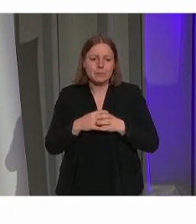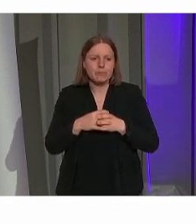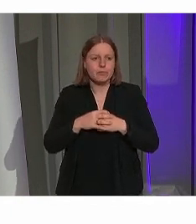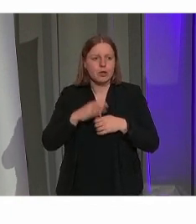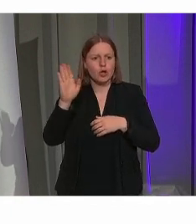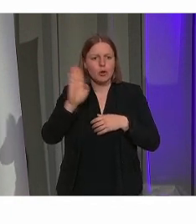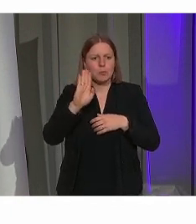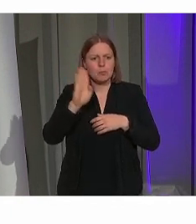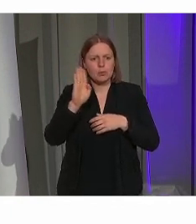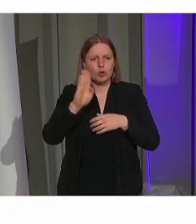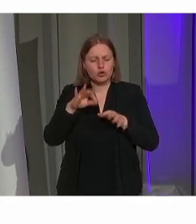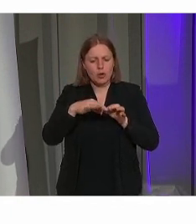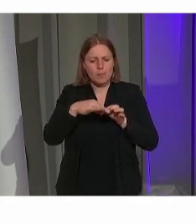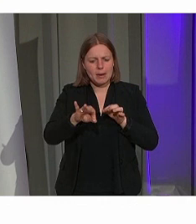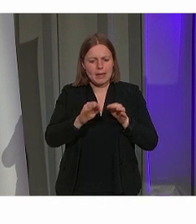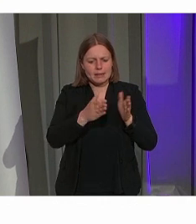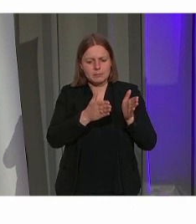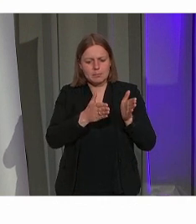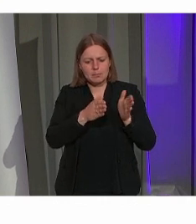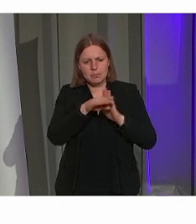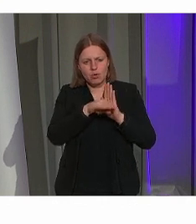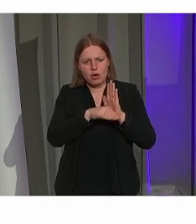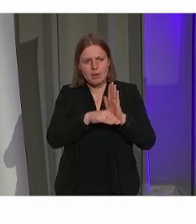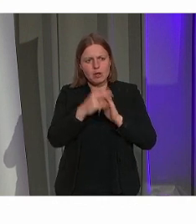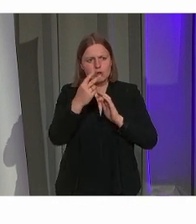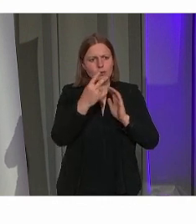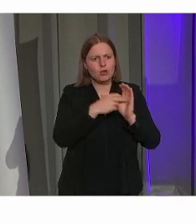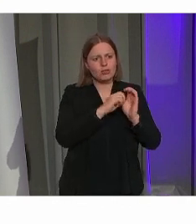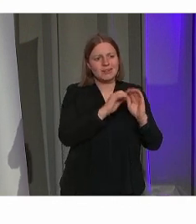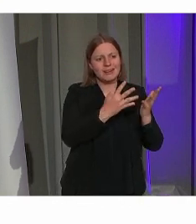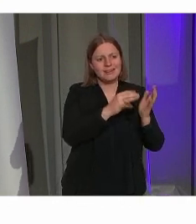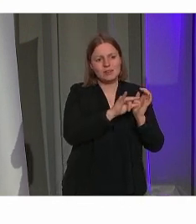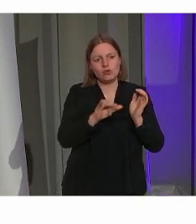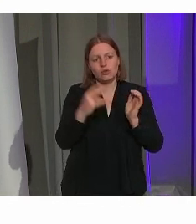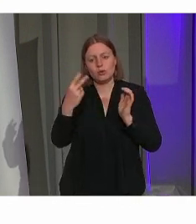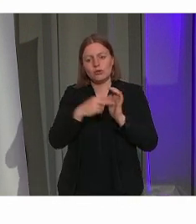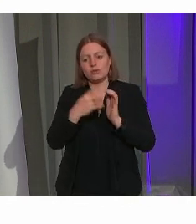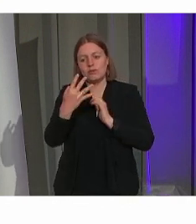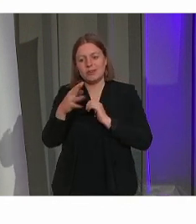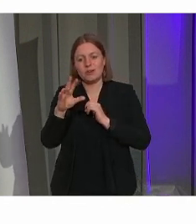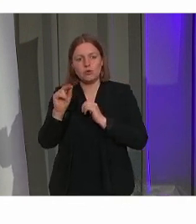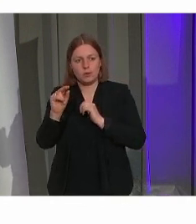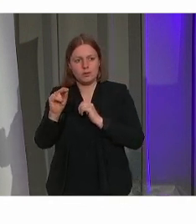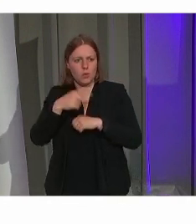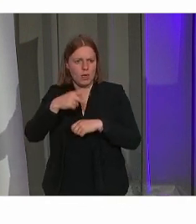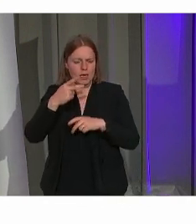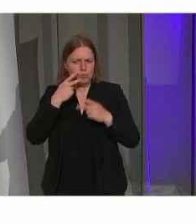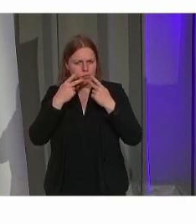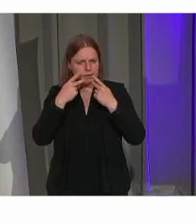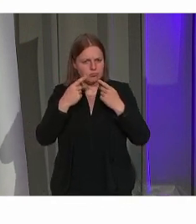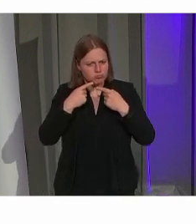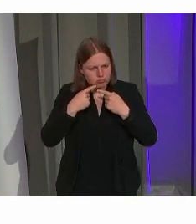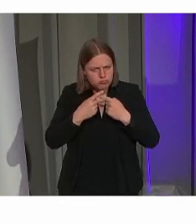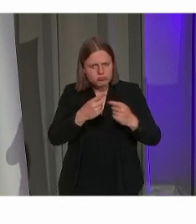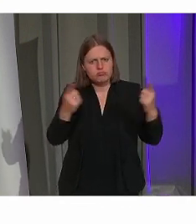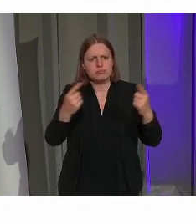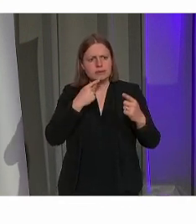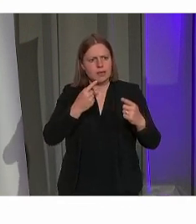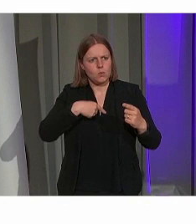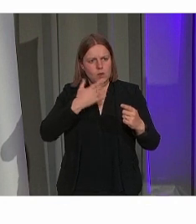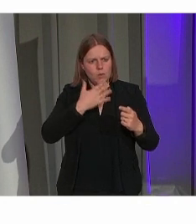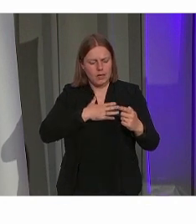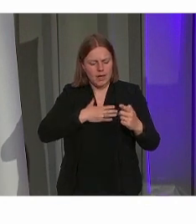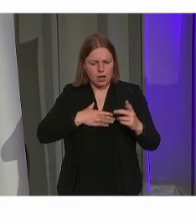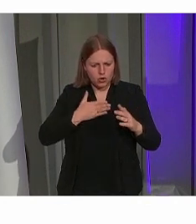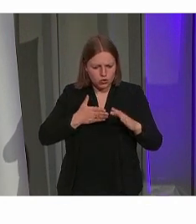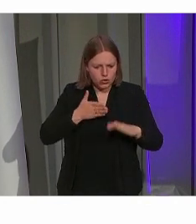Bruggebeleidprogramma 2019-2024 werd het engagement uitgesproken om toegankelijkheid